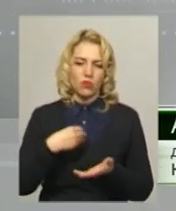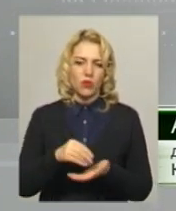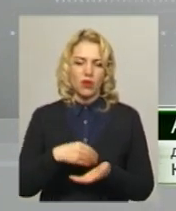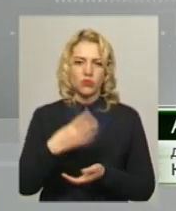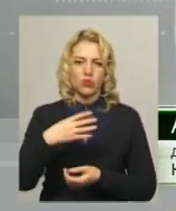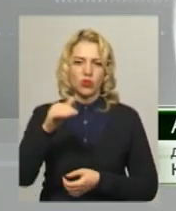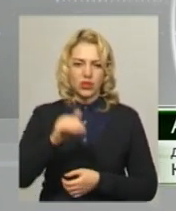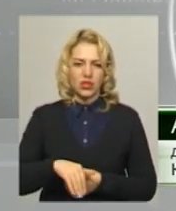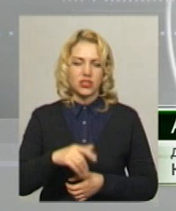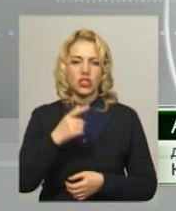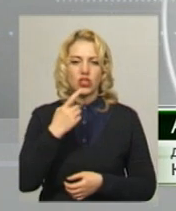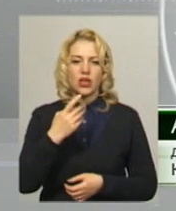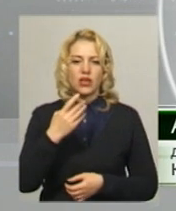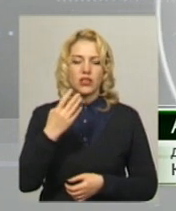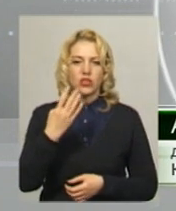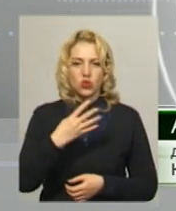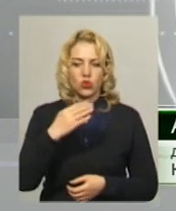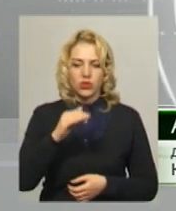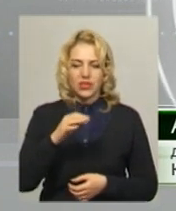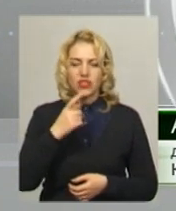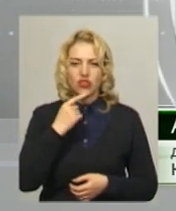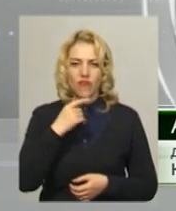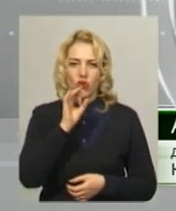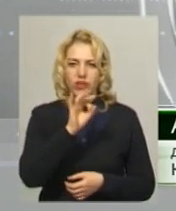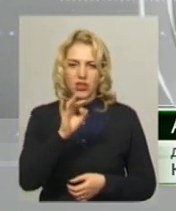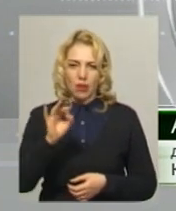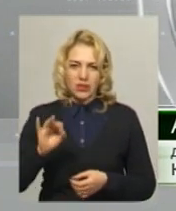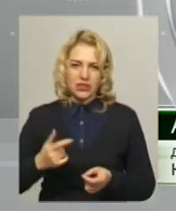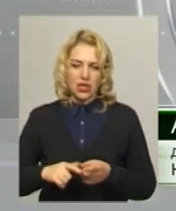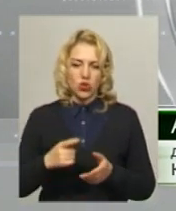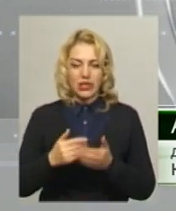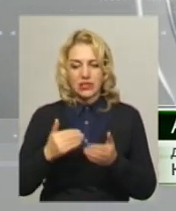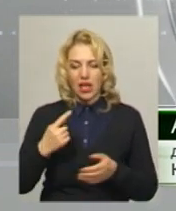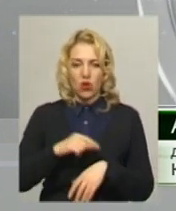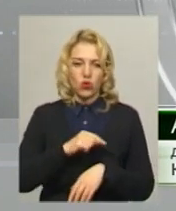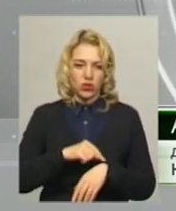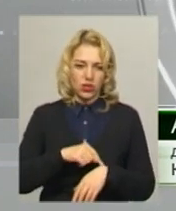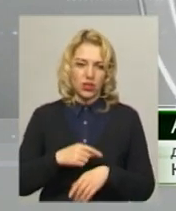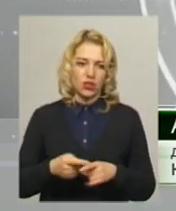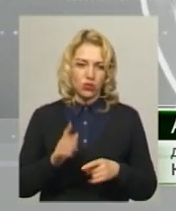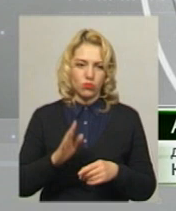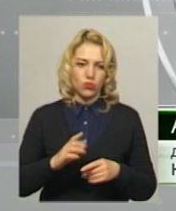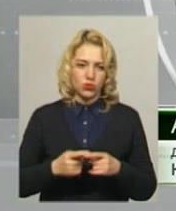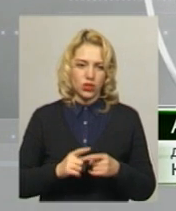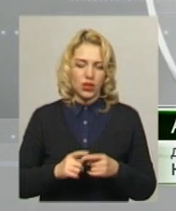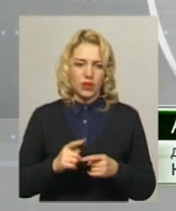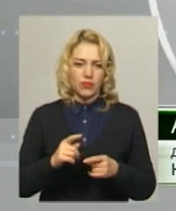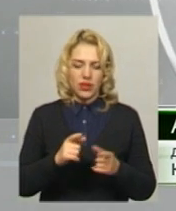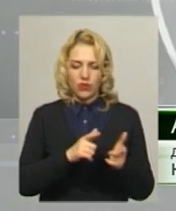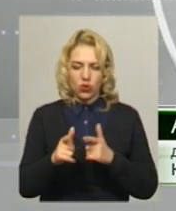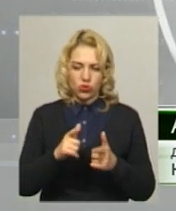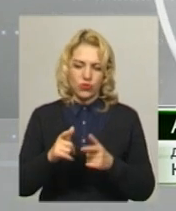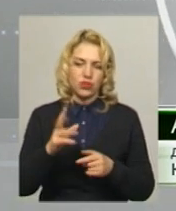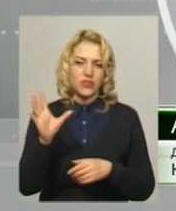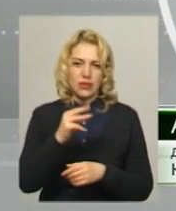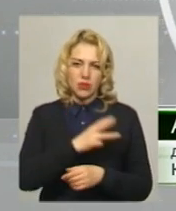тисяч червоних наместинок. За годину до початку дійства всі бажаючі зможуть власноруч виводувати собі